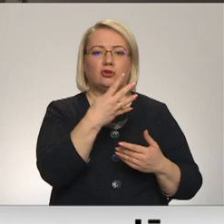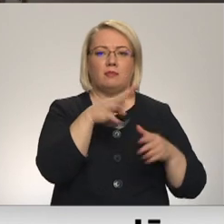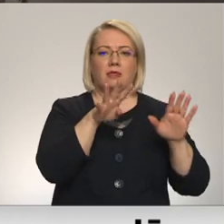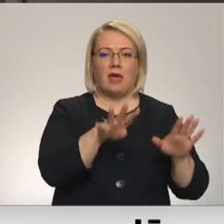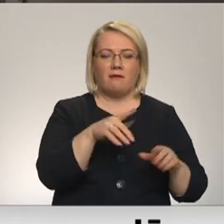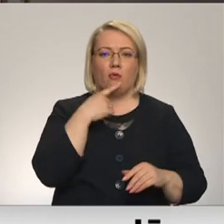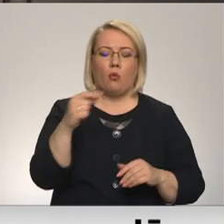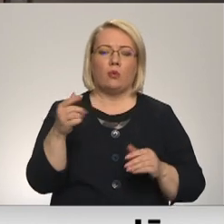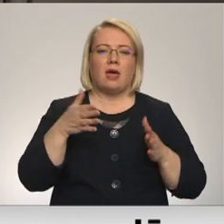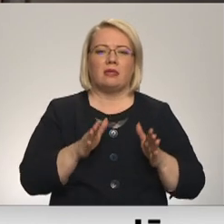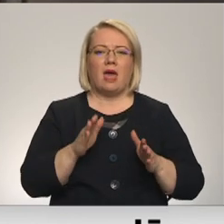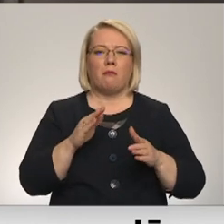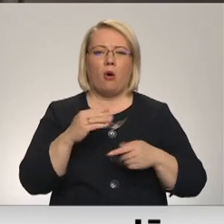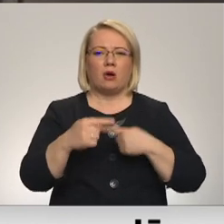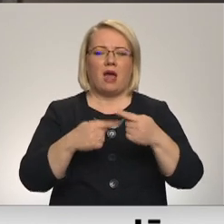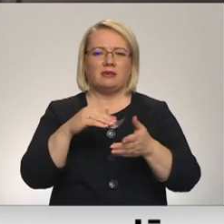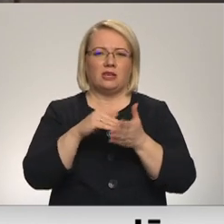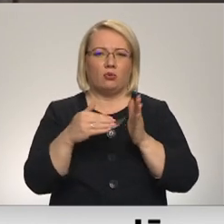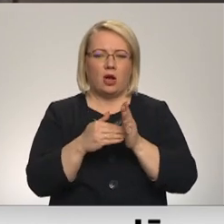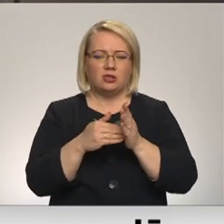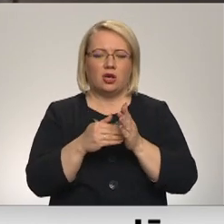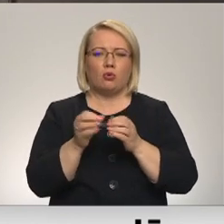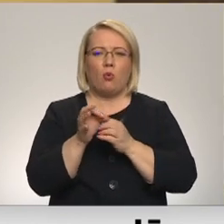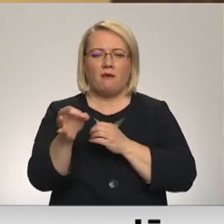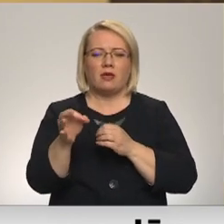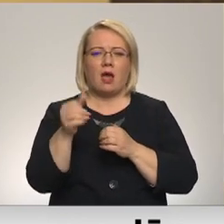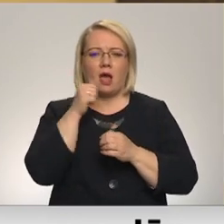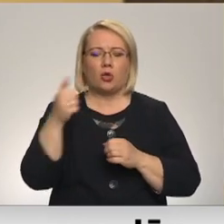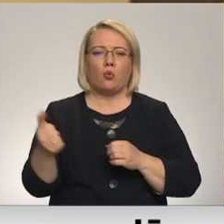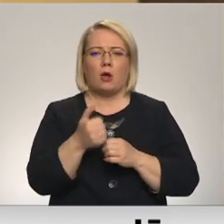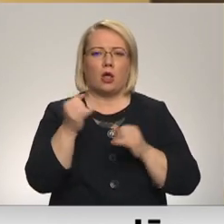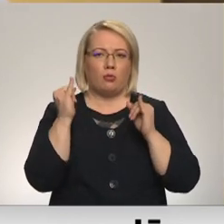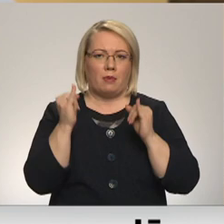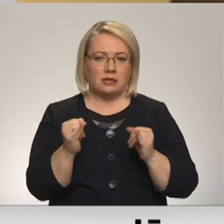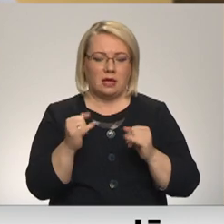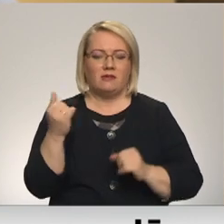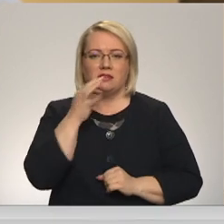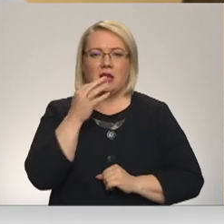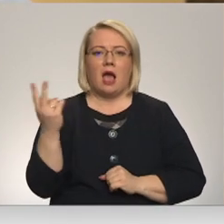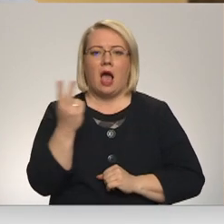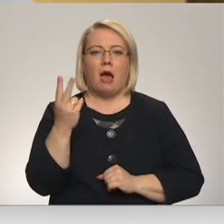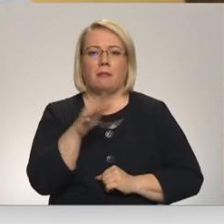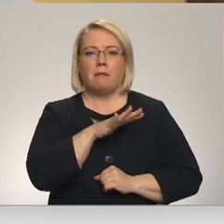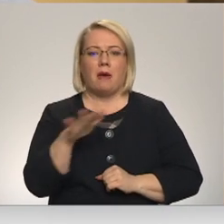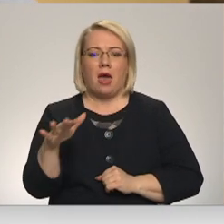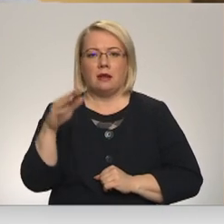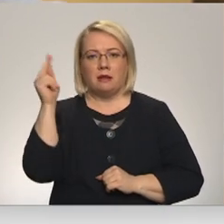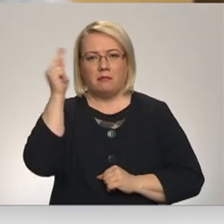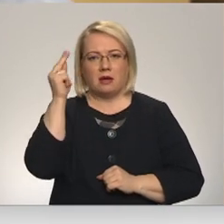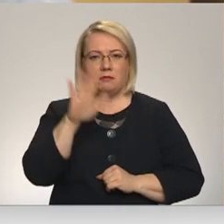liecina, ka demogrāfiskā situācija novadā katru gadu pasliktinās. Manā abi bērni mācājas dārziņā, viņiem ir pilnas grupiņas.